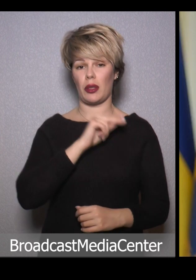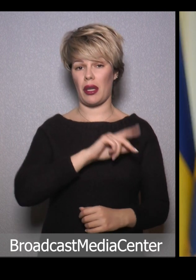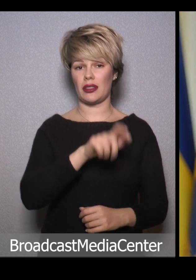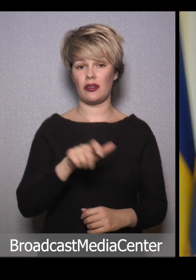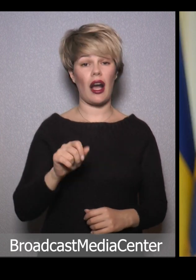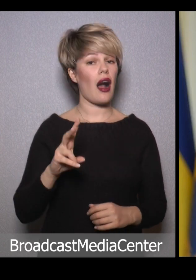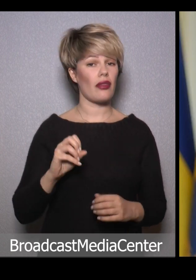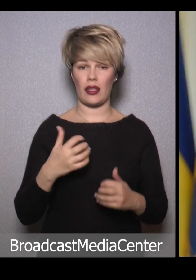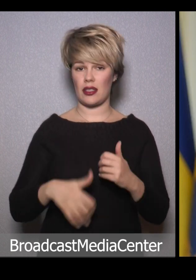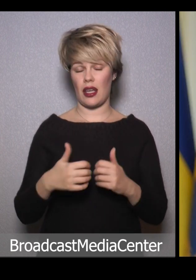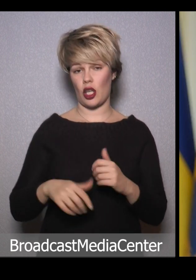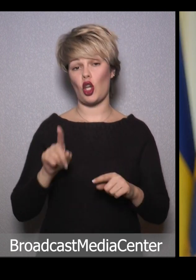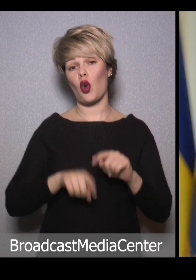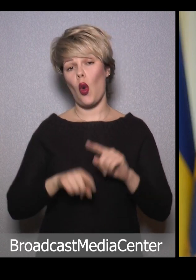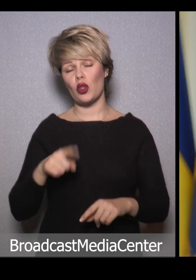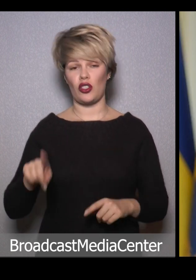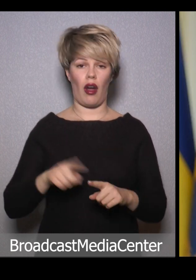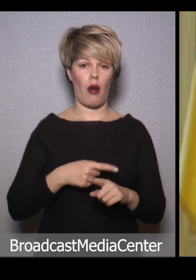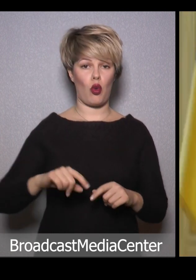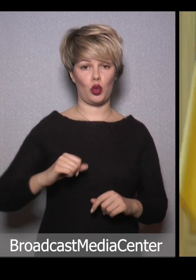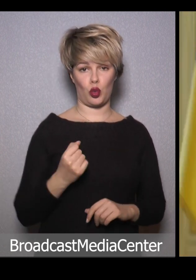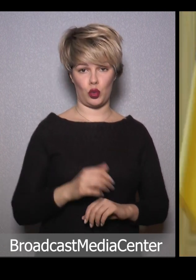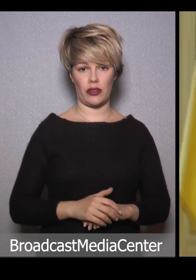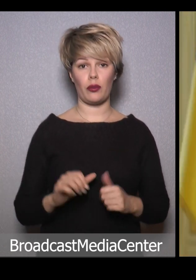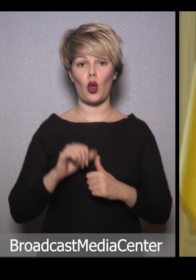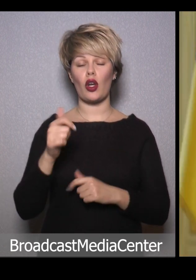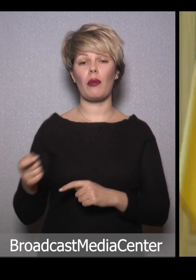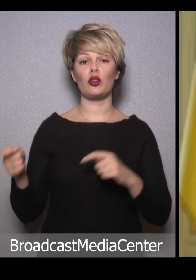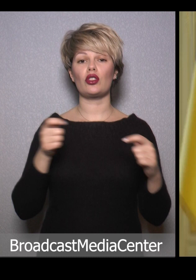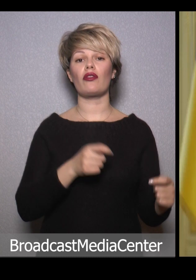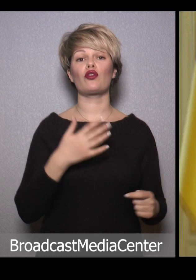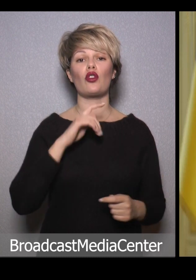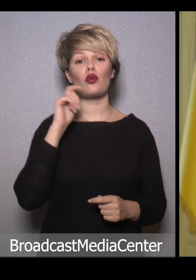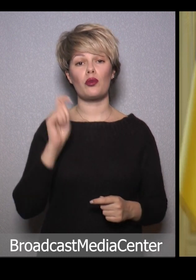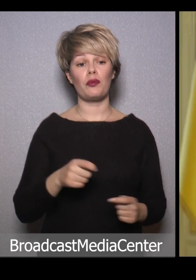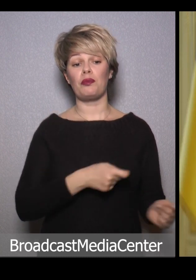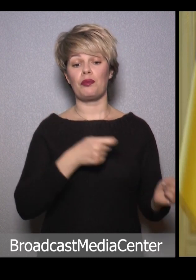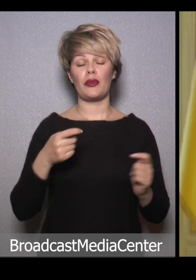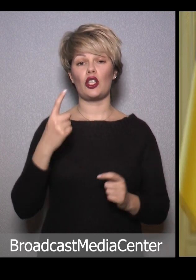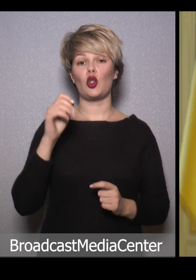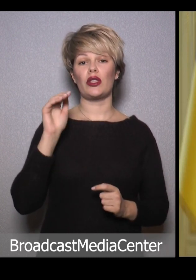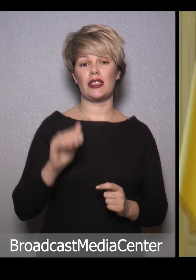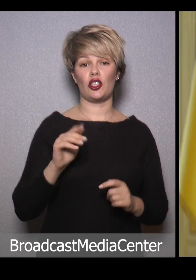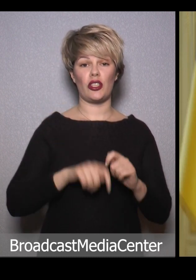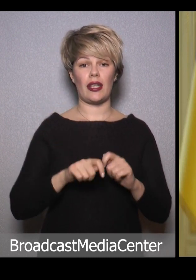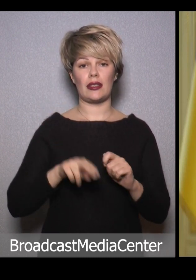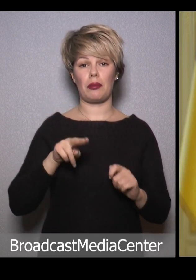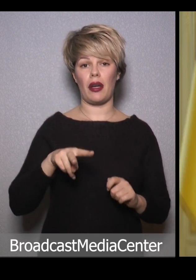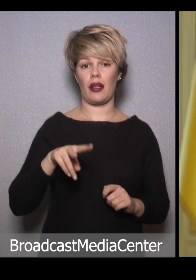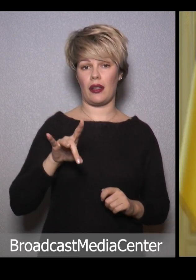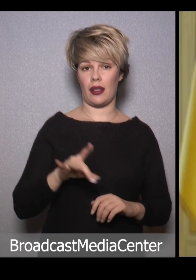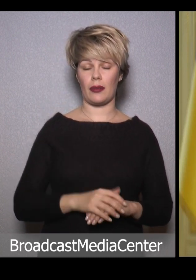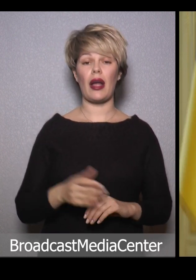працівників, а не серед родичів або друзів. Окремою доставкою вже прибули в Україну 100 тисяч тестів ПЛР.